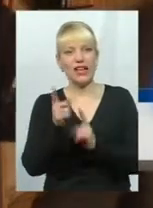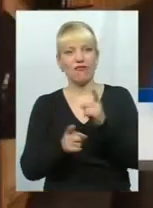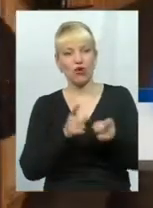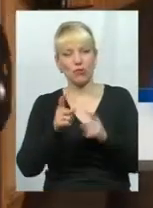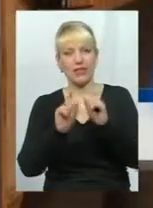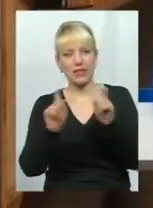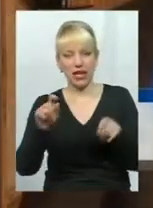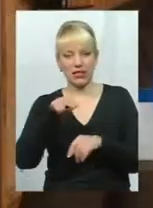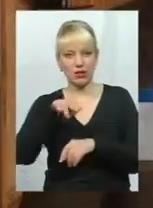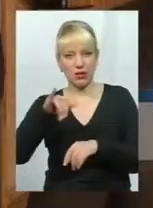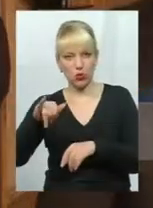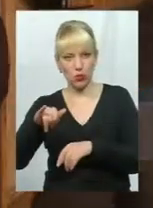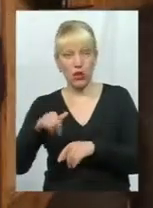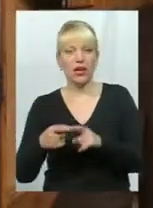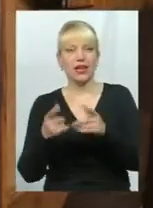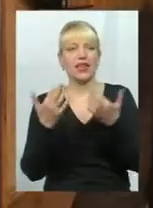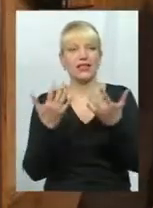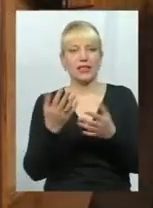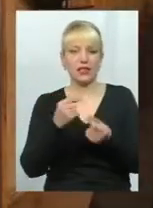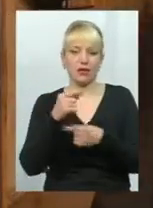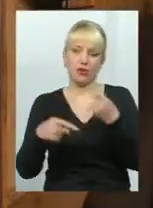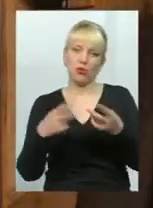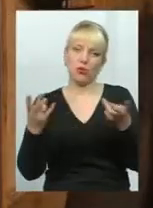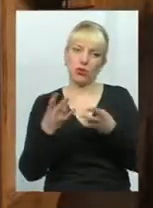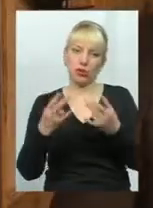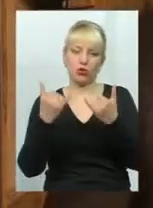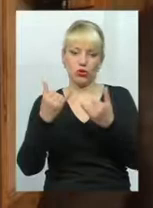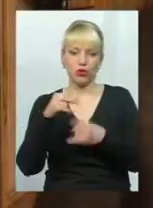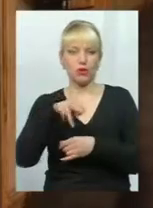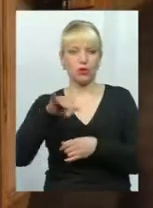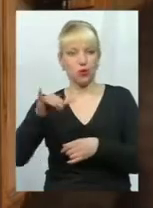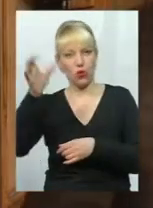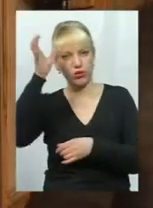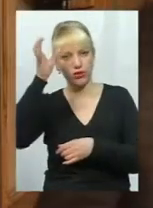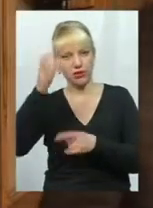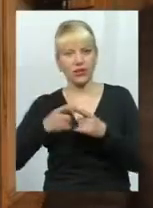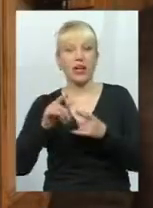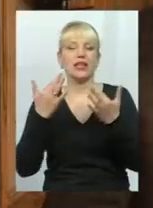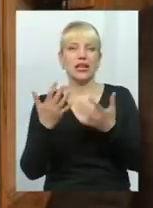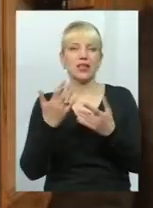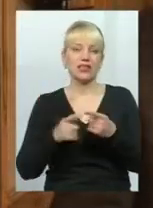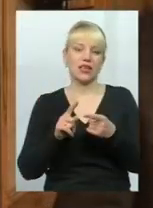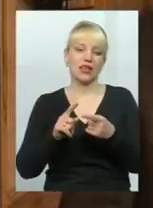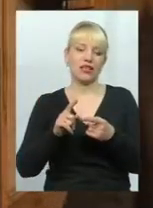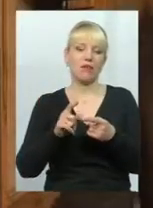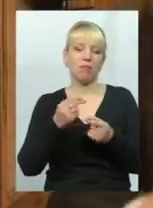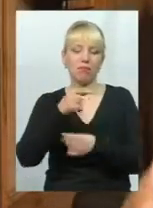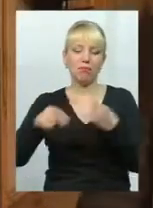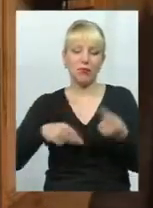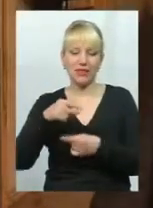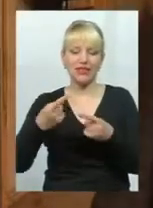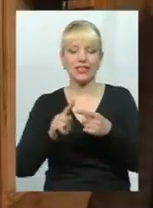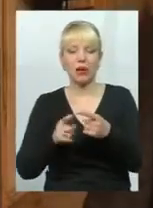закладів профтехосвіти, наскільки бізнесу потрібна сьогодні профтехосвіта і наскільки бізнес готовий, бо бізнес – це платники податків,